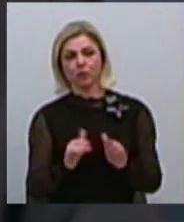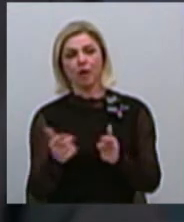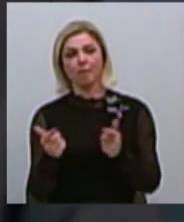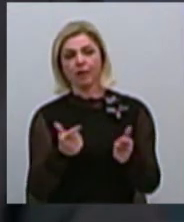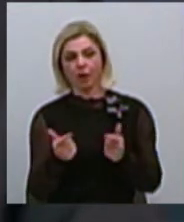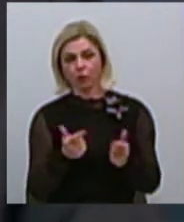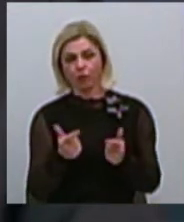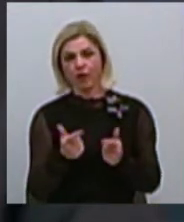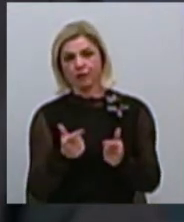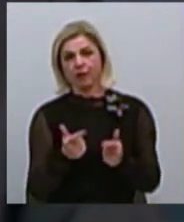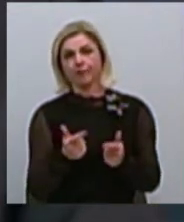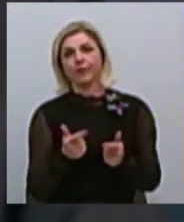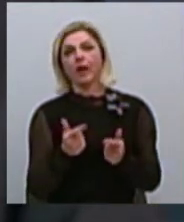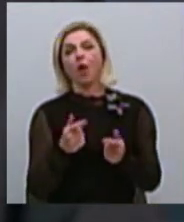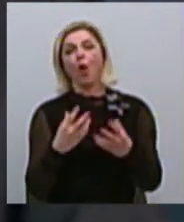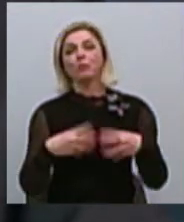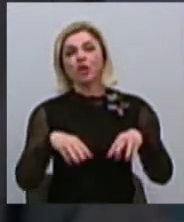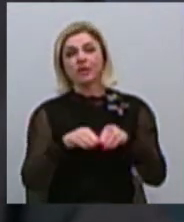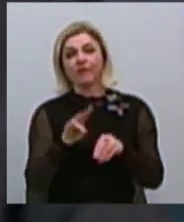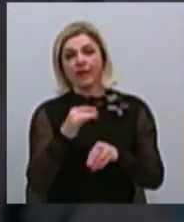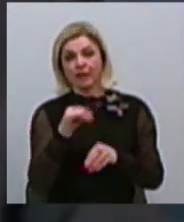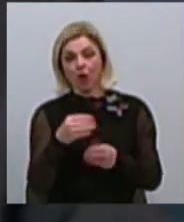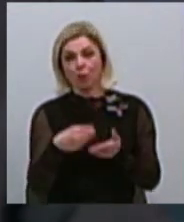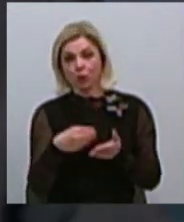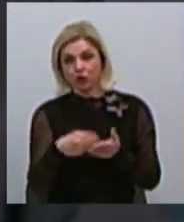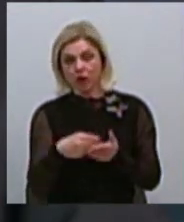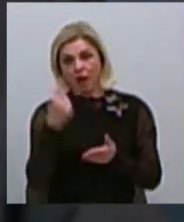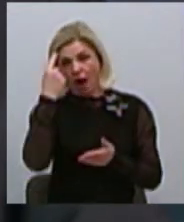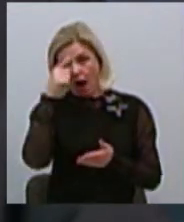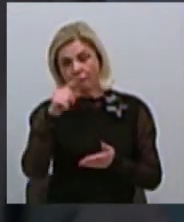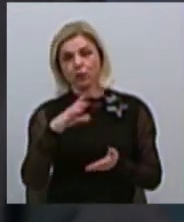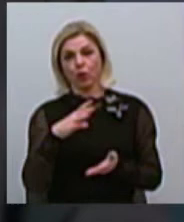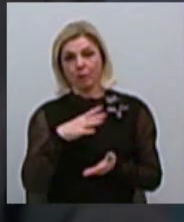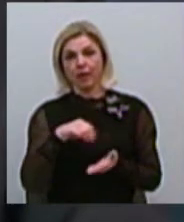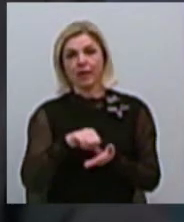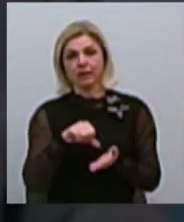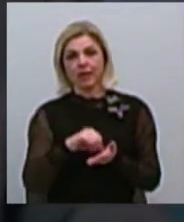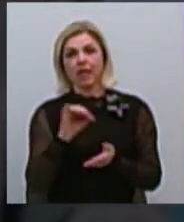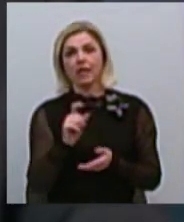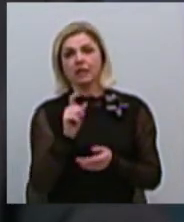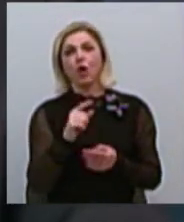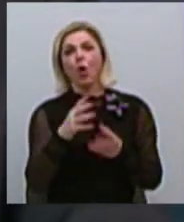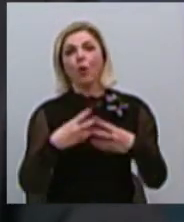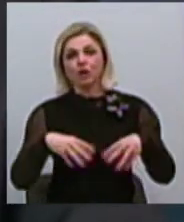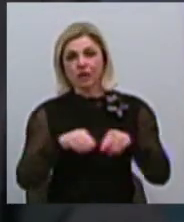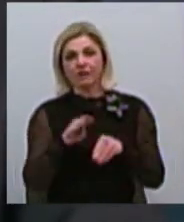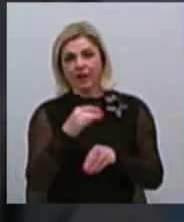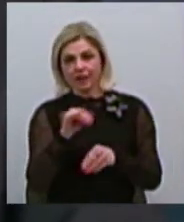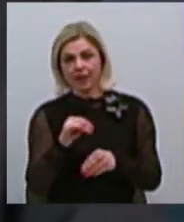інструмента «Общественный бюджет», авторами которого выступили і «Экспертно-общественный совет», і,